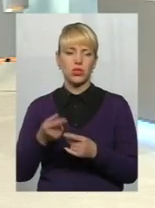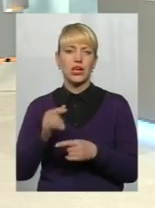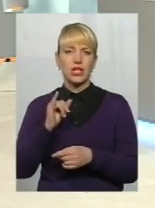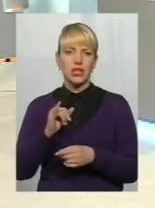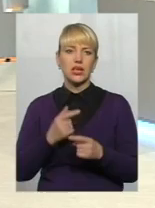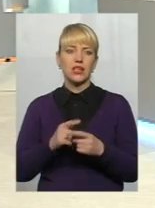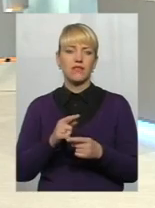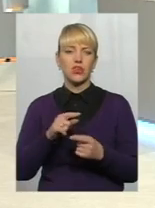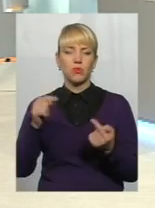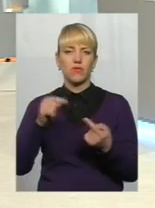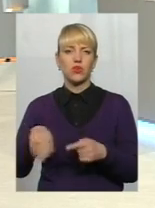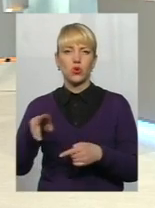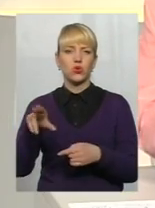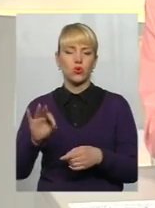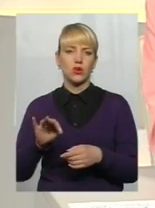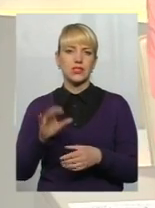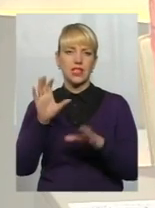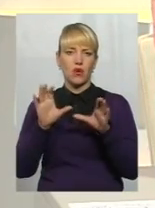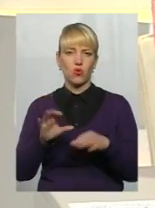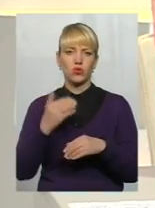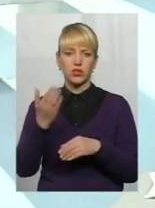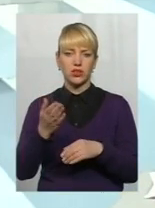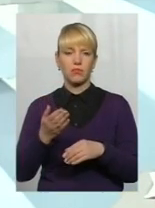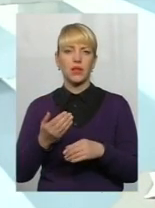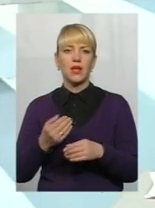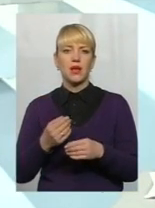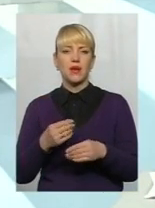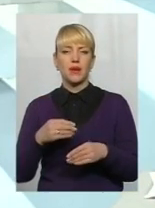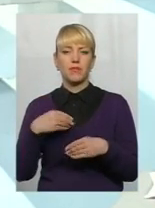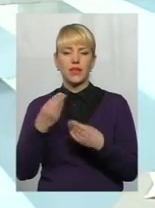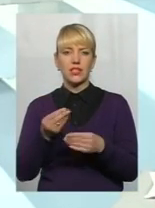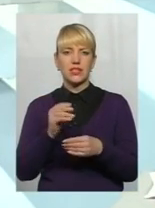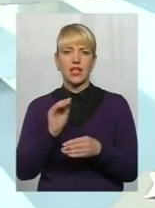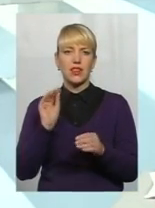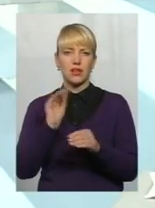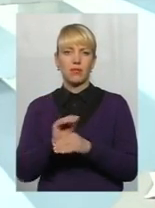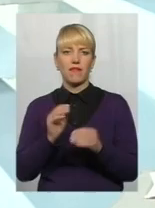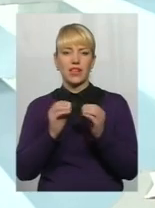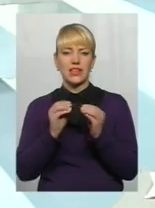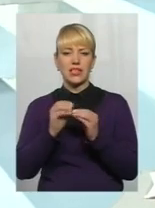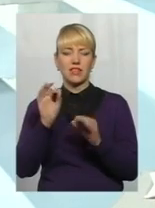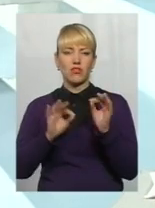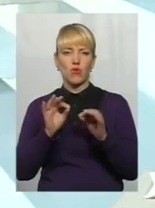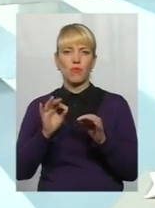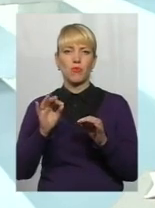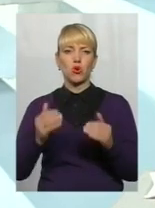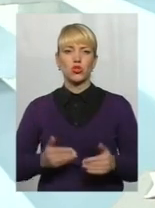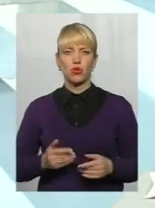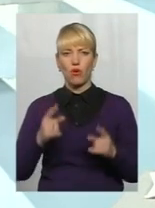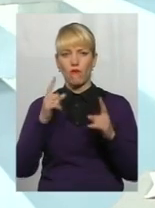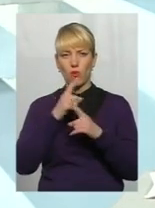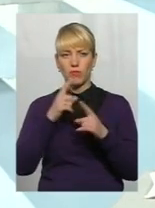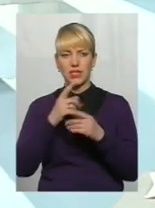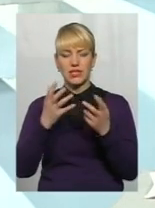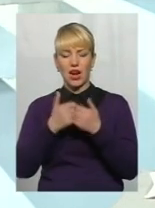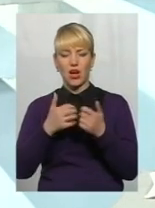відповідно до закону їм призначається надбавка в розмірі 10% прожиткового мінімуму з